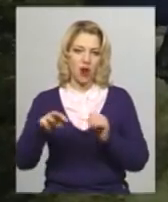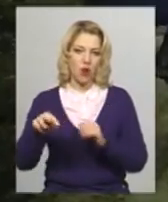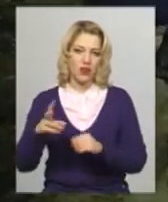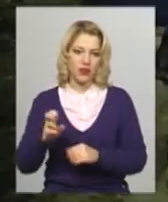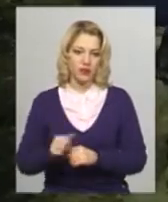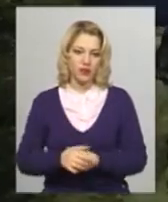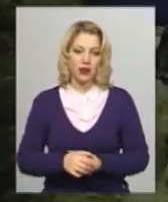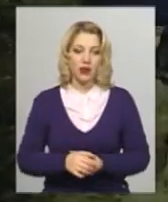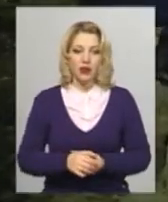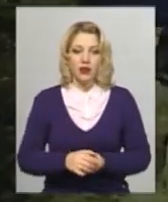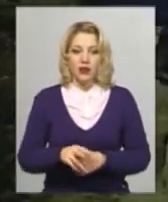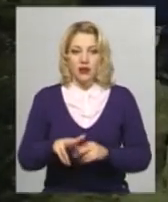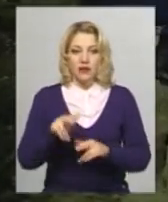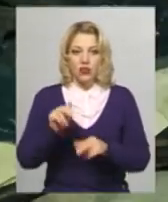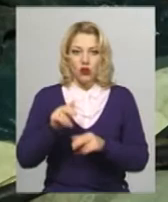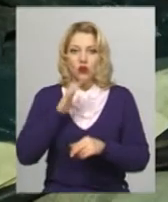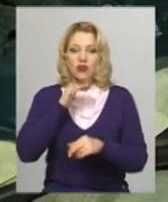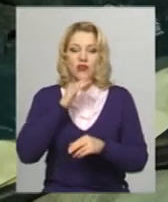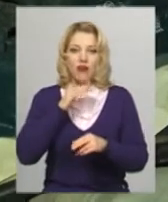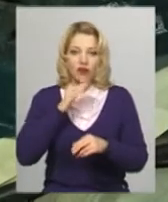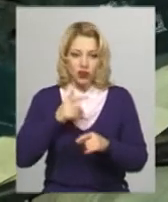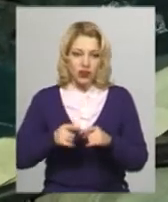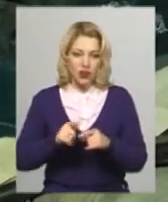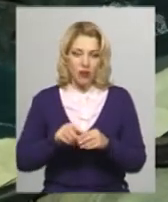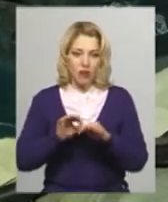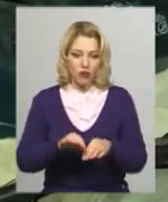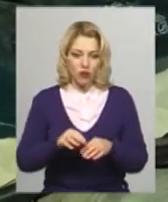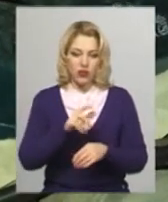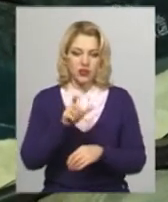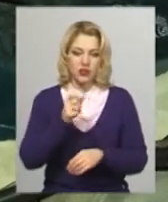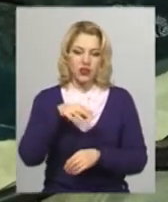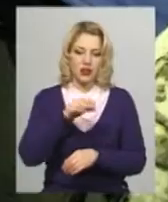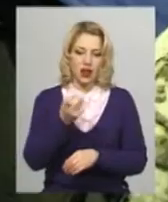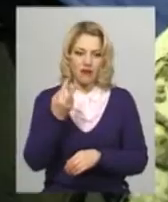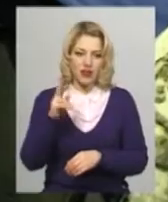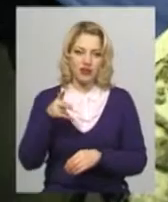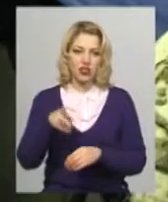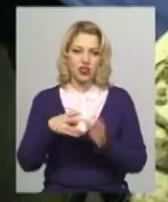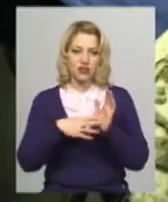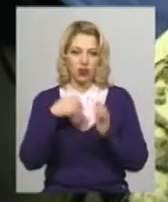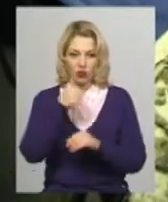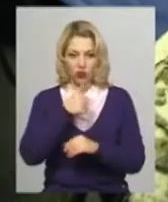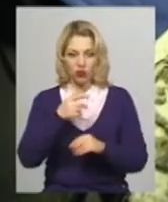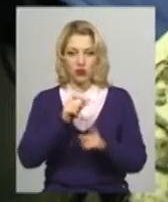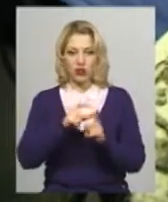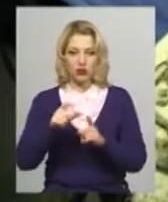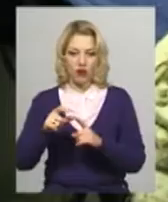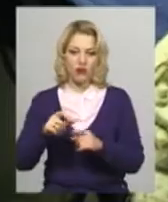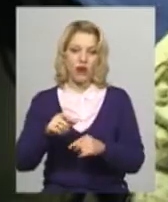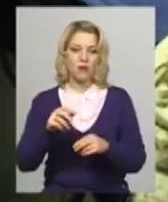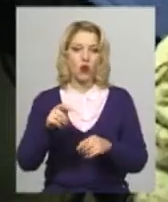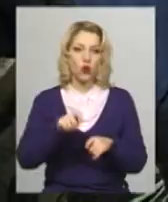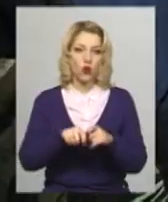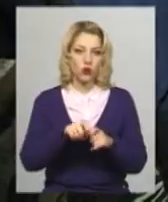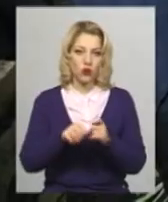каналізаційних стоків міське комунальне підприємство «Хмельницькводоканал» проводить з травня 2009 року. За словами начальника відділу контрольно-сервісного центру